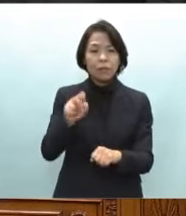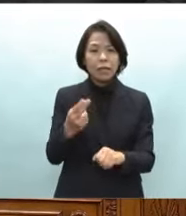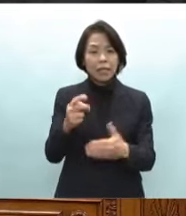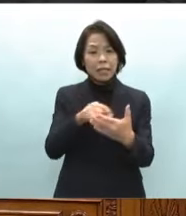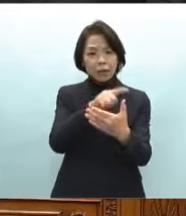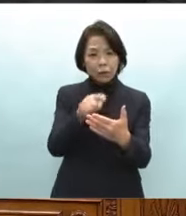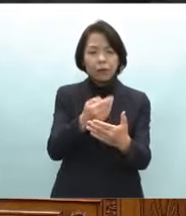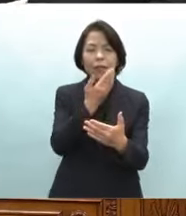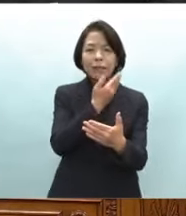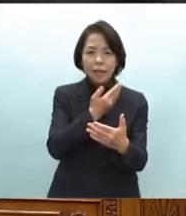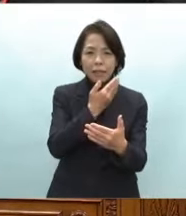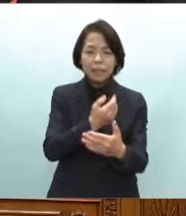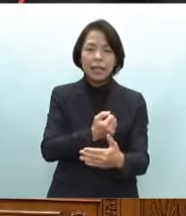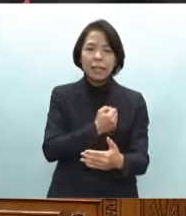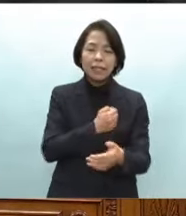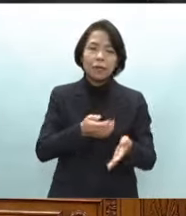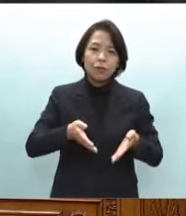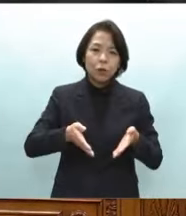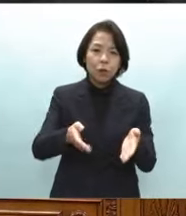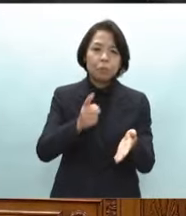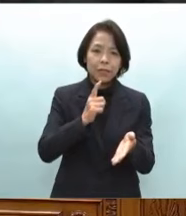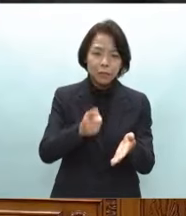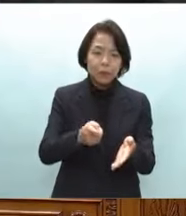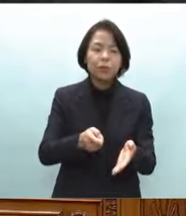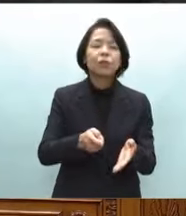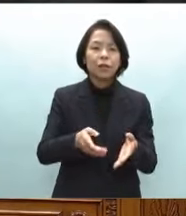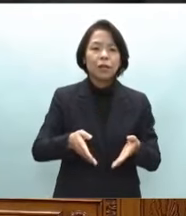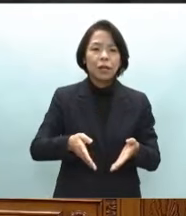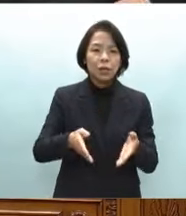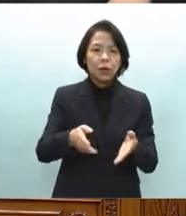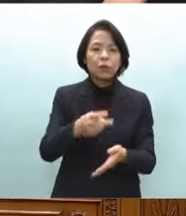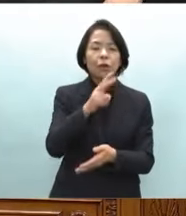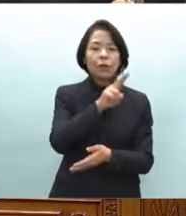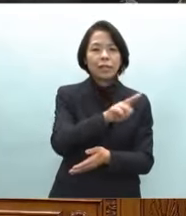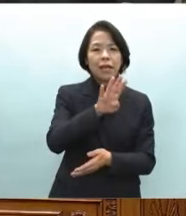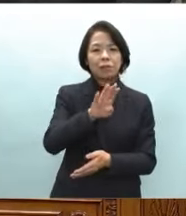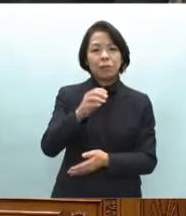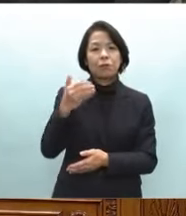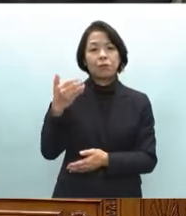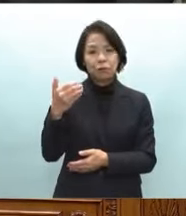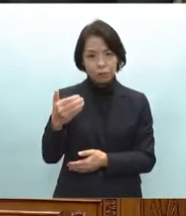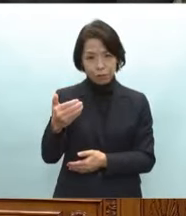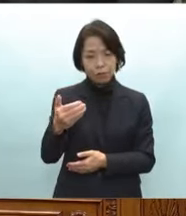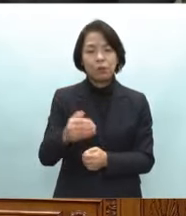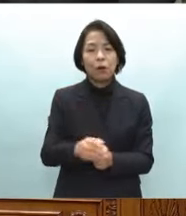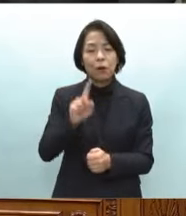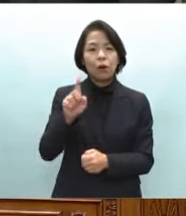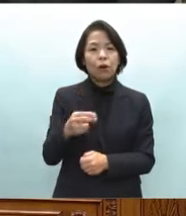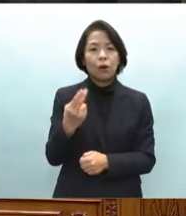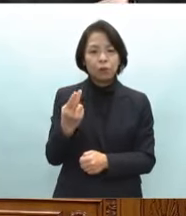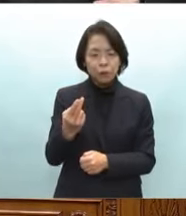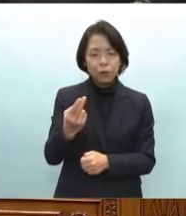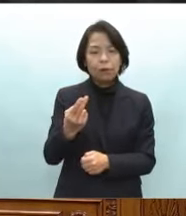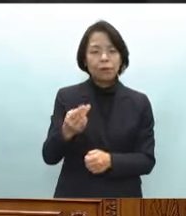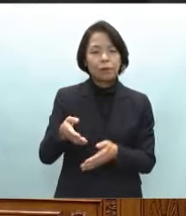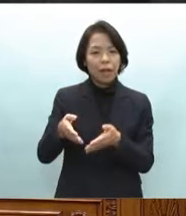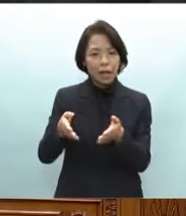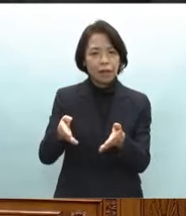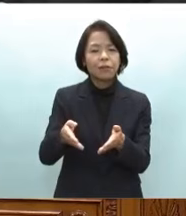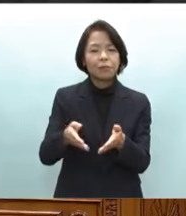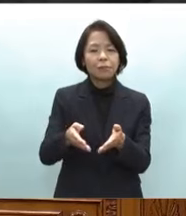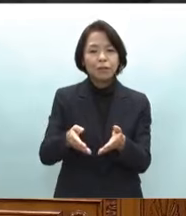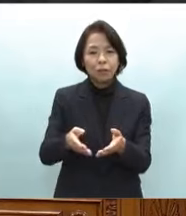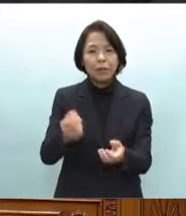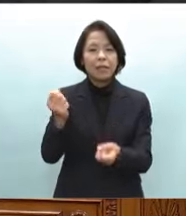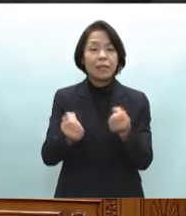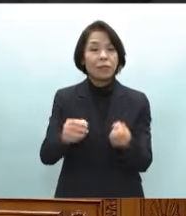線命の道というべき国道249号野党里山街道農越自動車道など